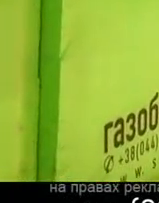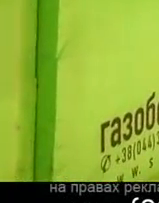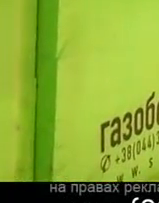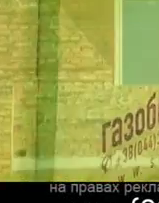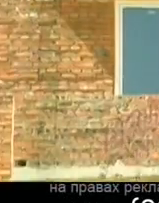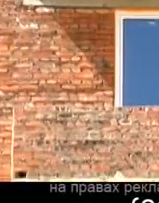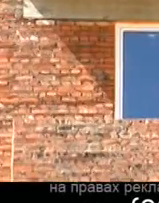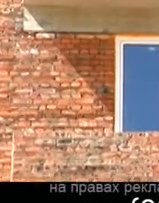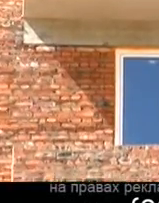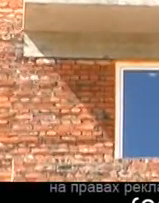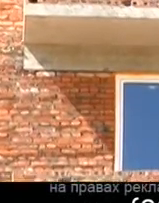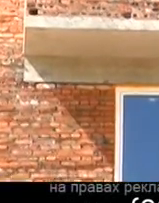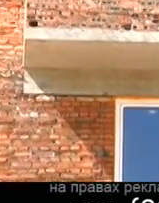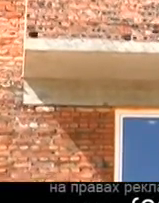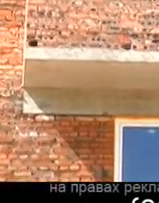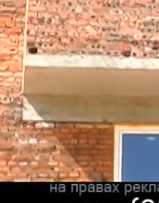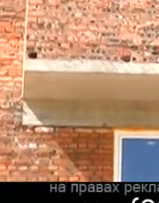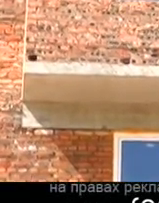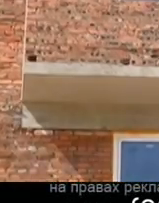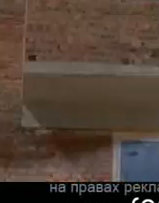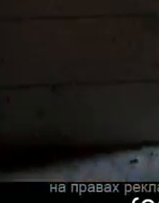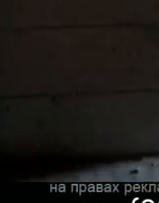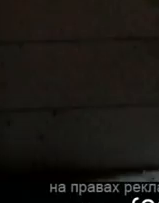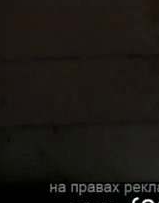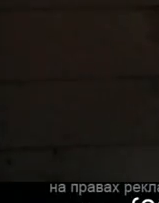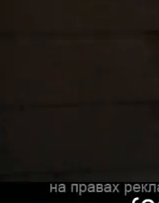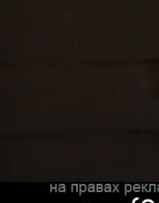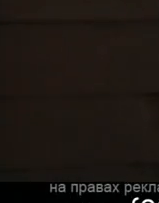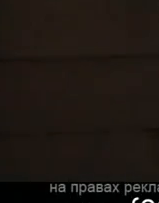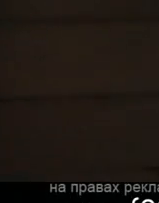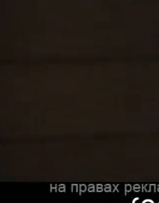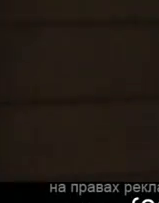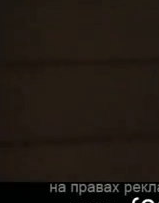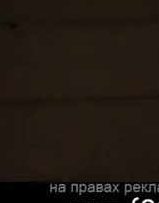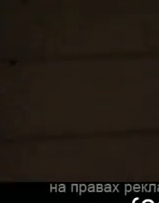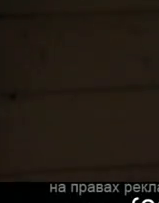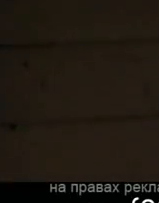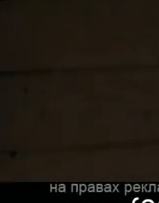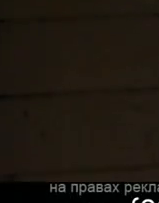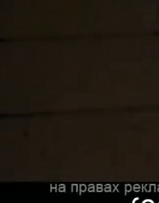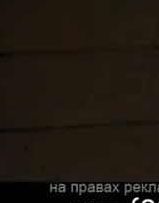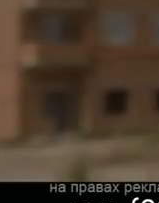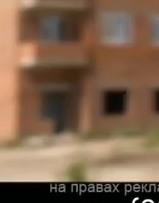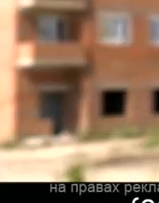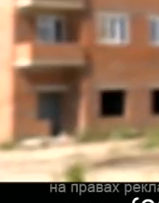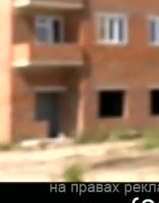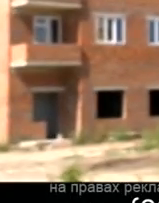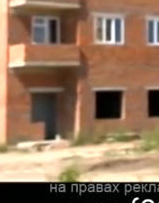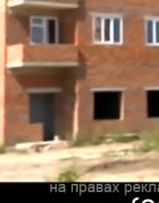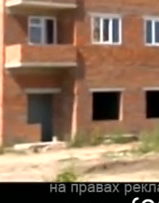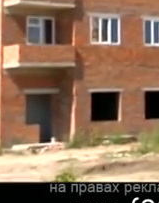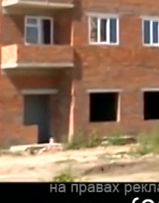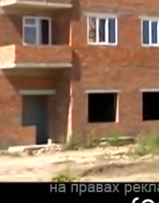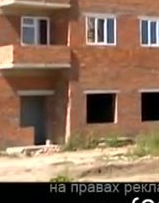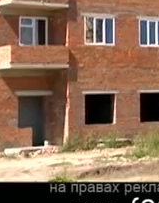помірну ціну ви отримуєте утеплену квартиру з оздобленням, декоративною штукатуркою та високими стелями. Опалення кожної квартири індивідуальне,